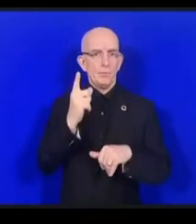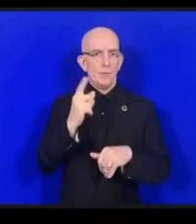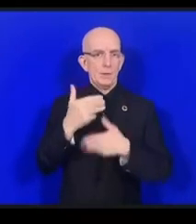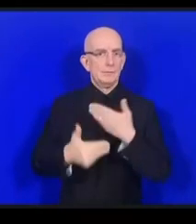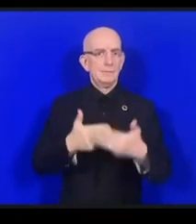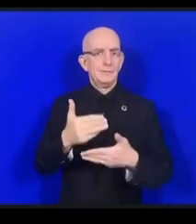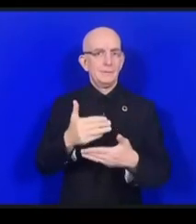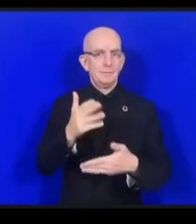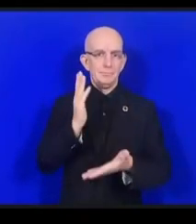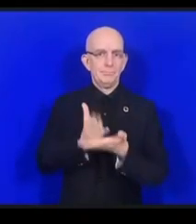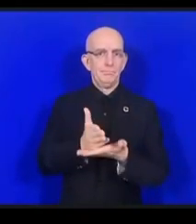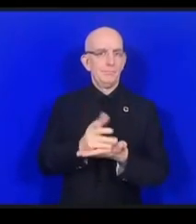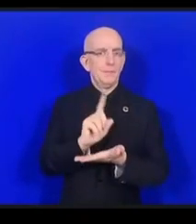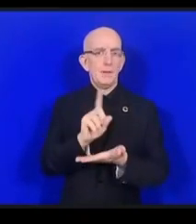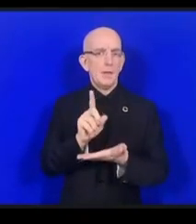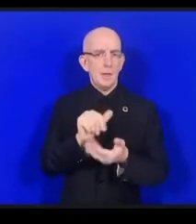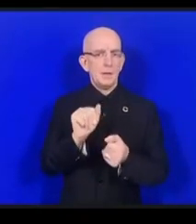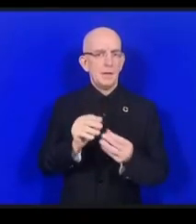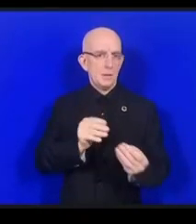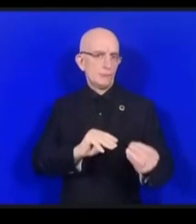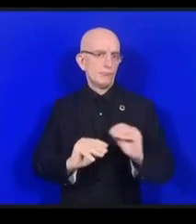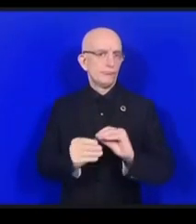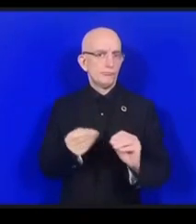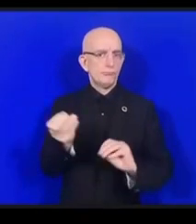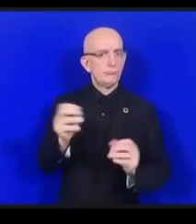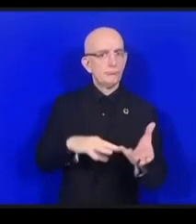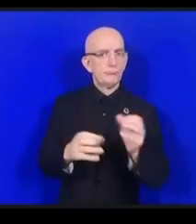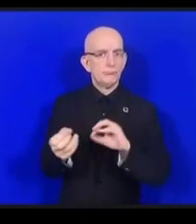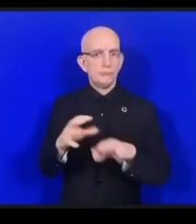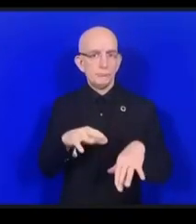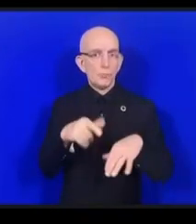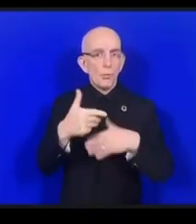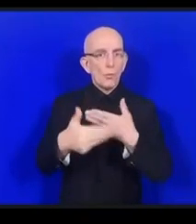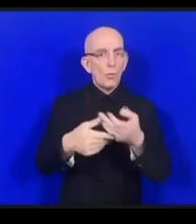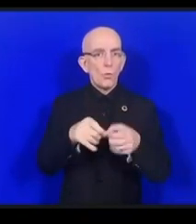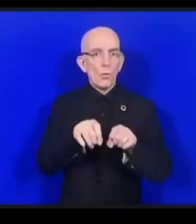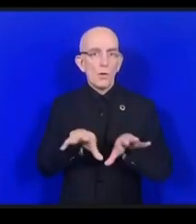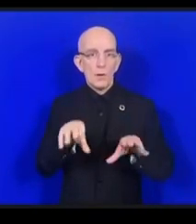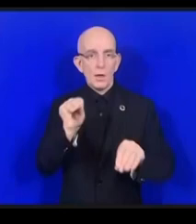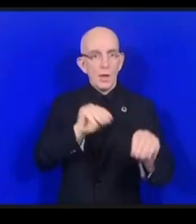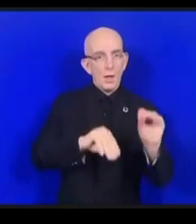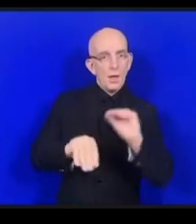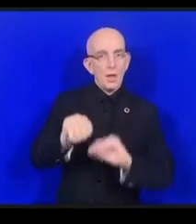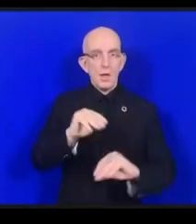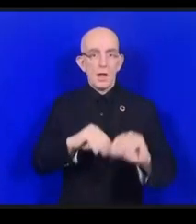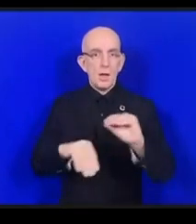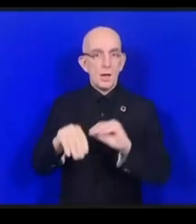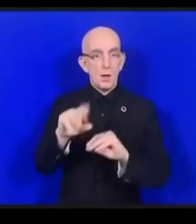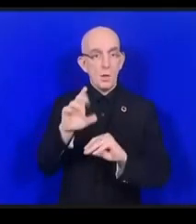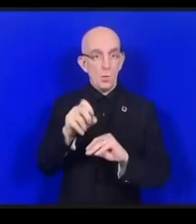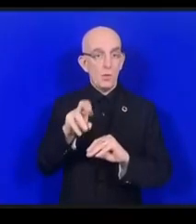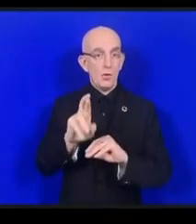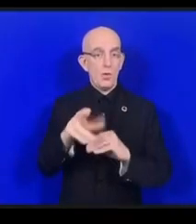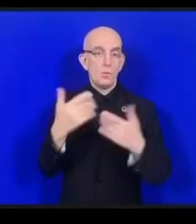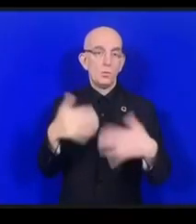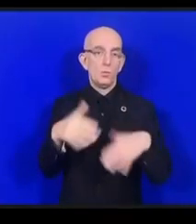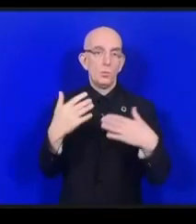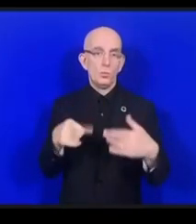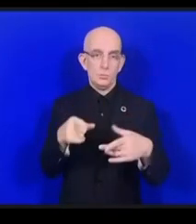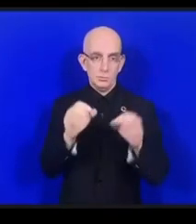Il s'agit donc pour ces ressources éducatives libres d'être véritablement également équitablement distribuées.